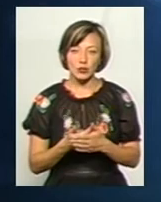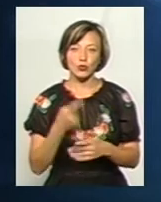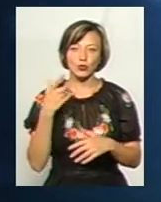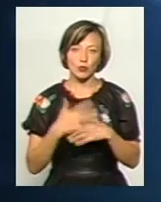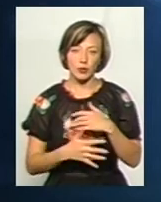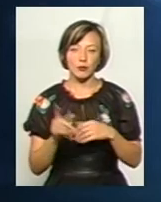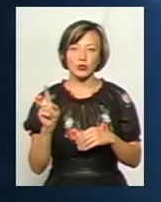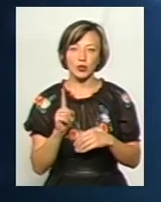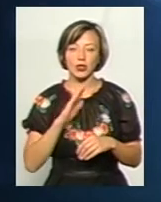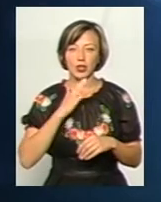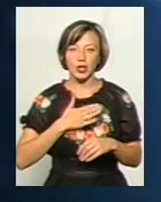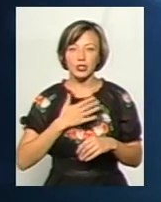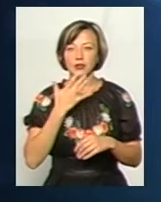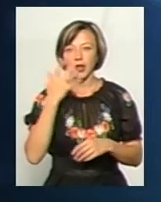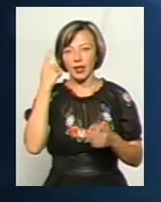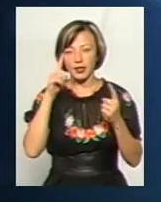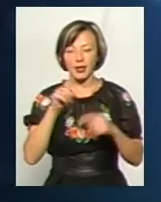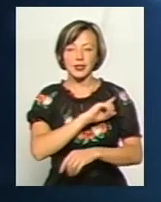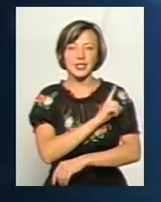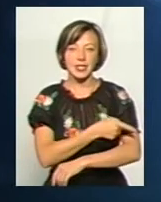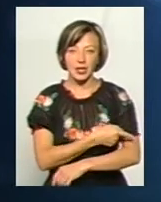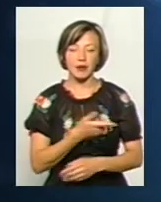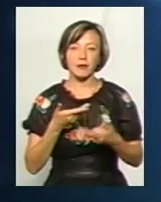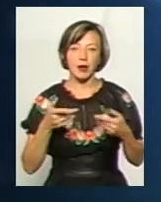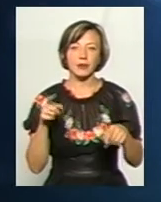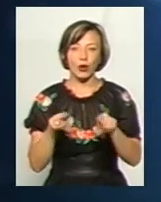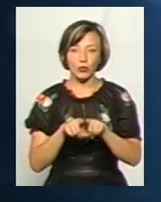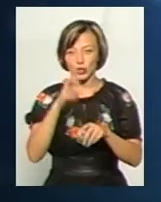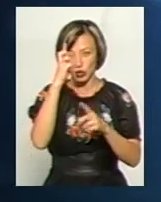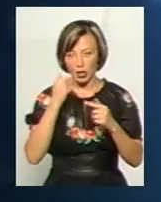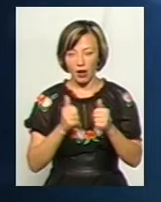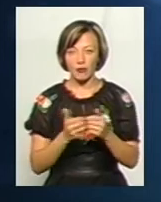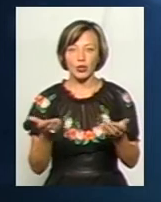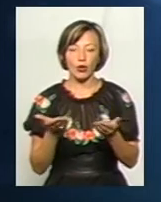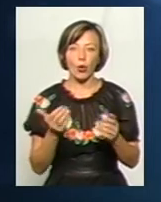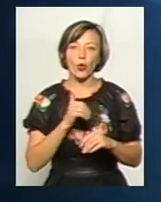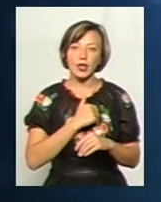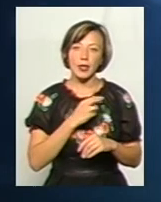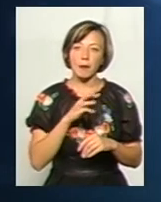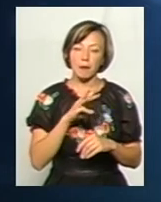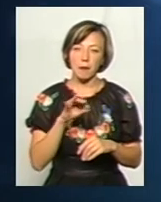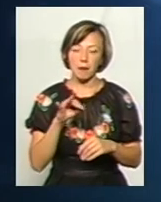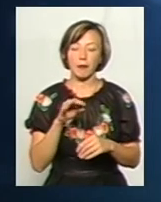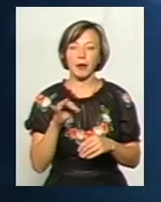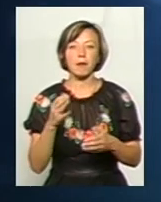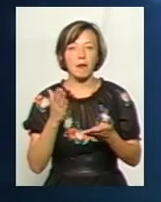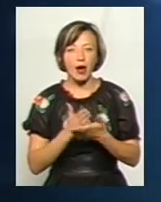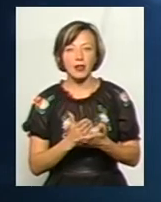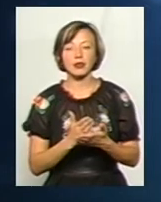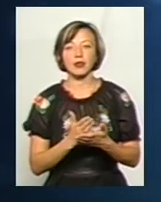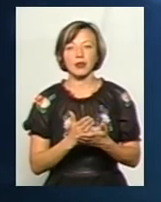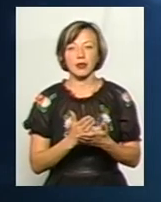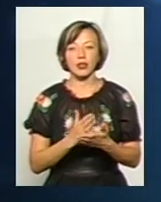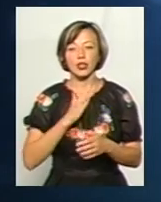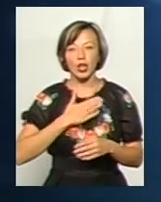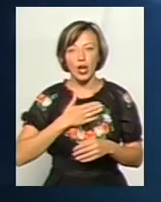зрозуміємо, що наша національна ідея сильна. І ми маємо таку державу, яку хотіли мати, яку хочемо мати, яку хотіли